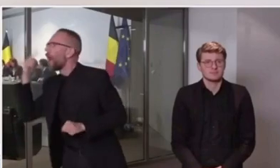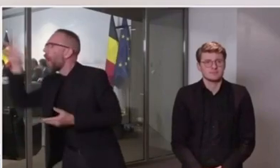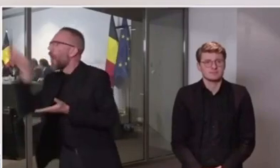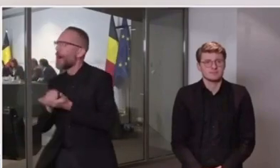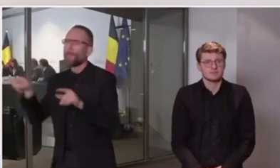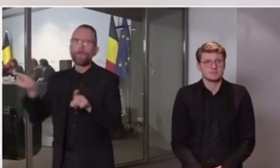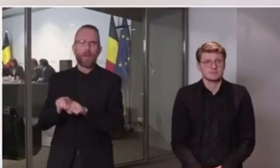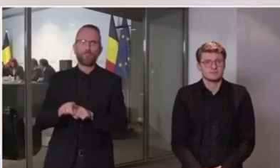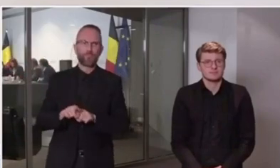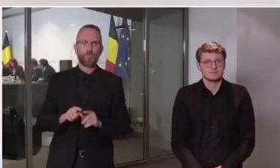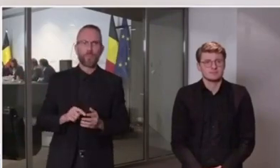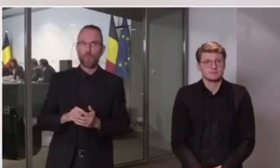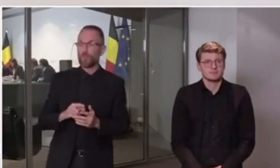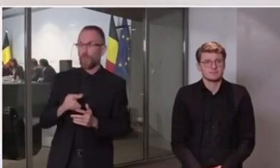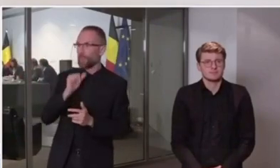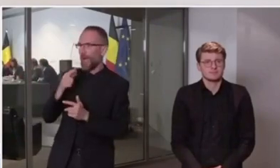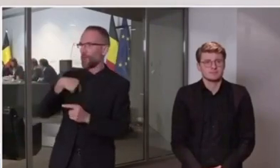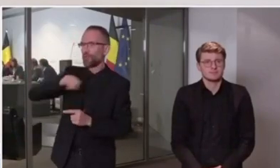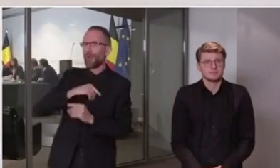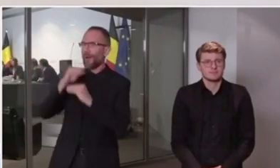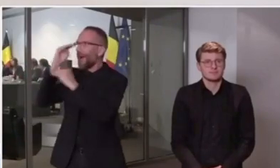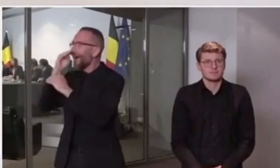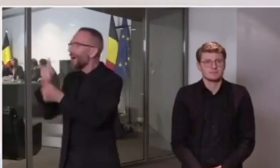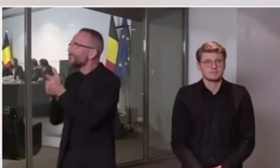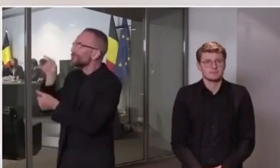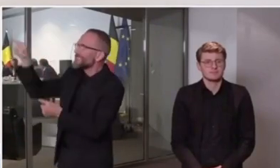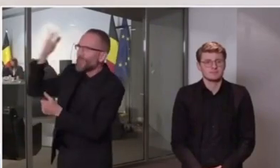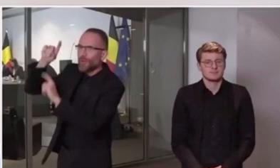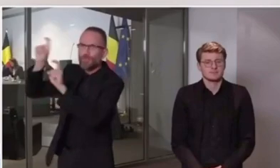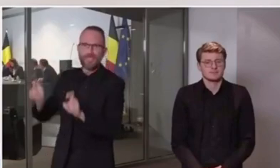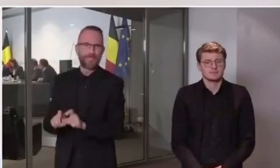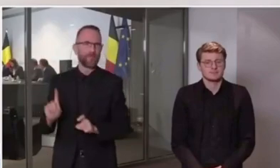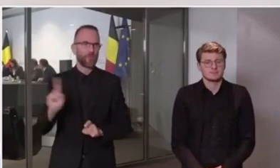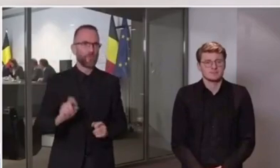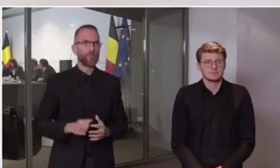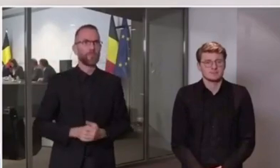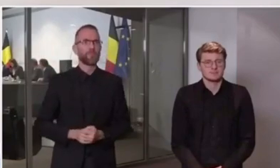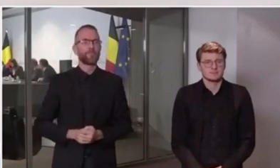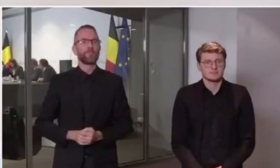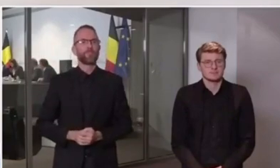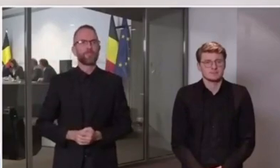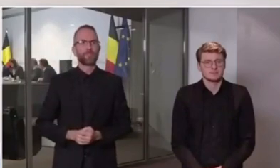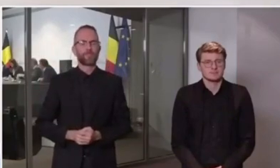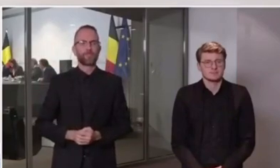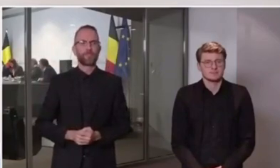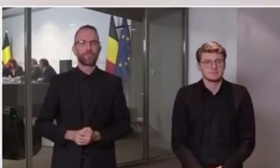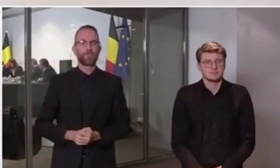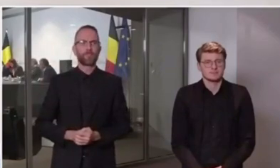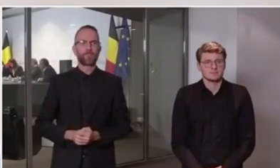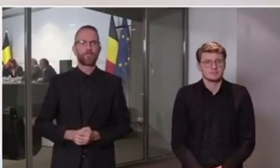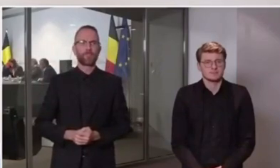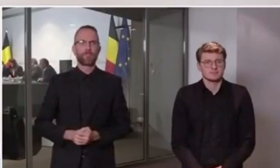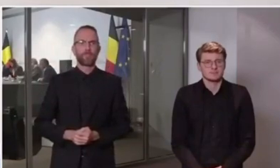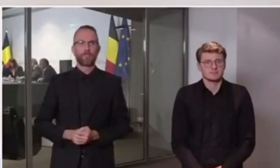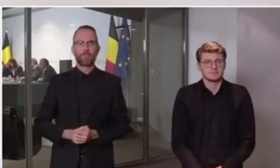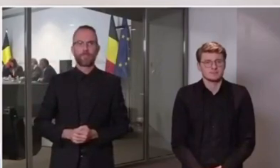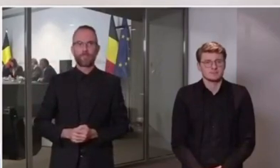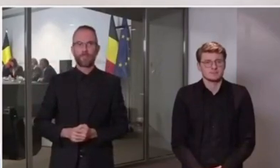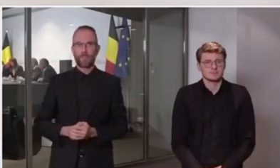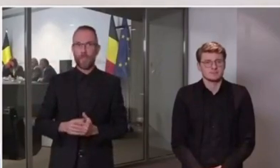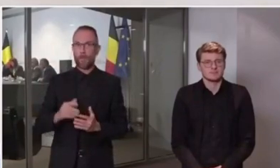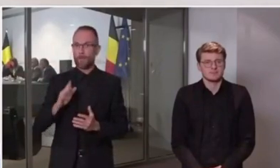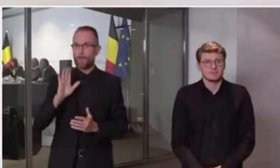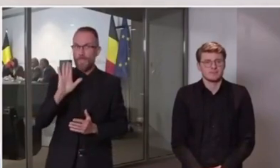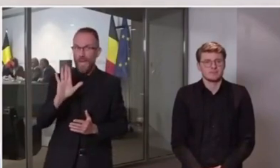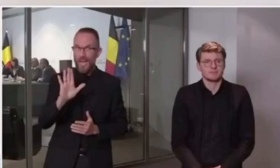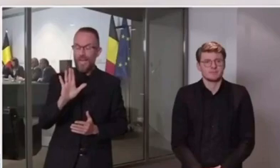Il faudra également garder à l'esprit que le déconfinement sera une phase délicate à gérer. C'est une stratégie qui exige à la fois de la rigueur dans le raisonnement